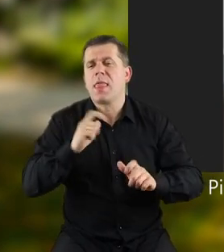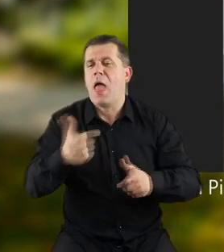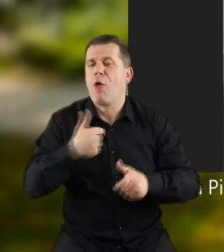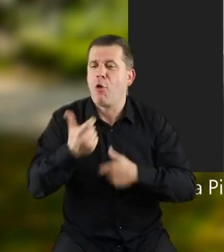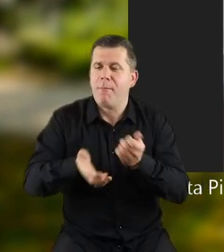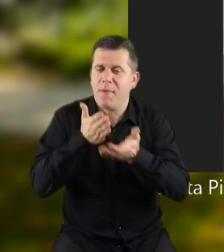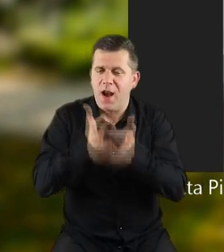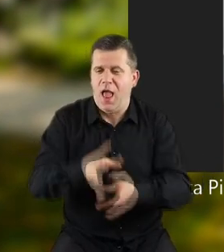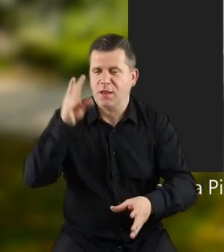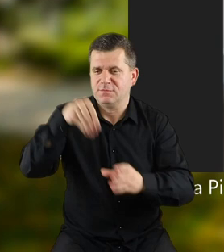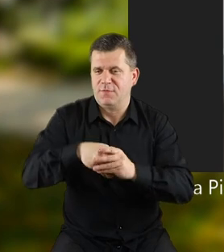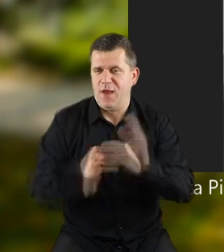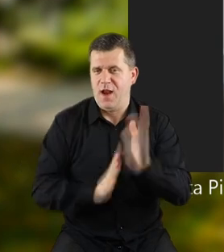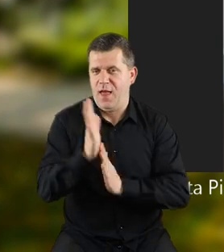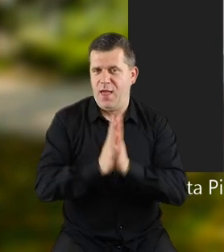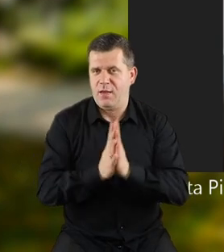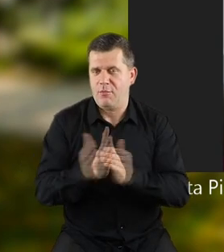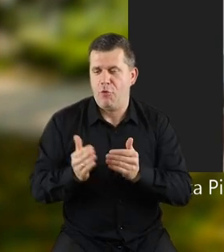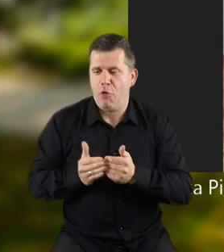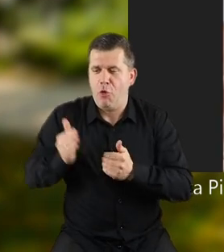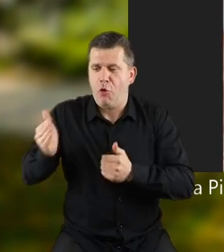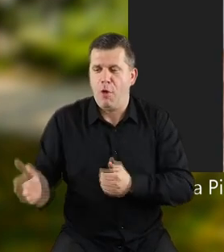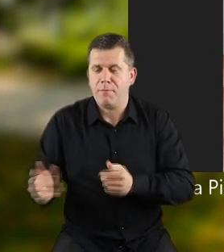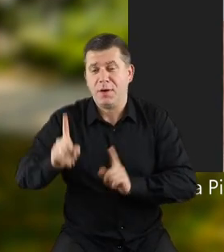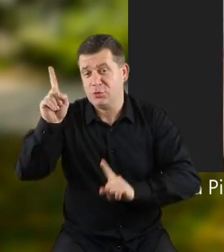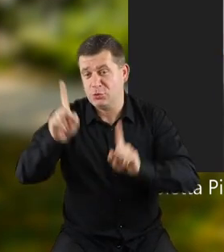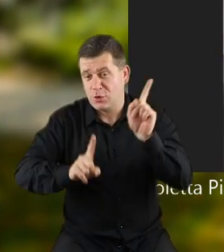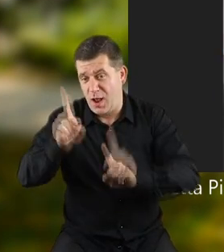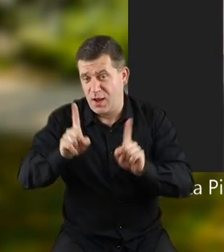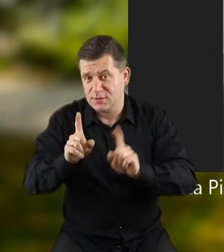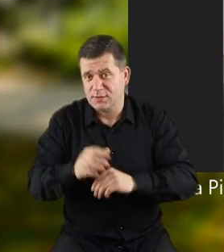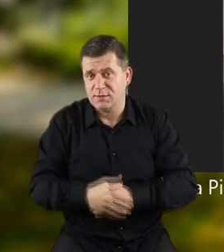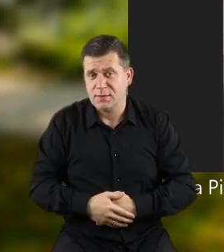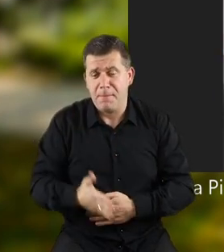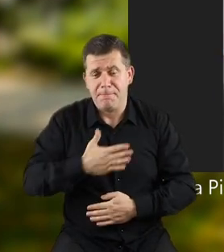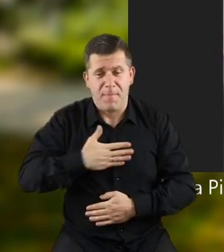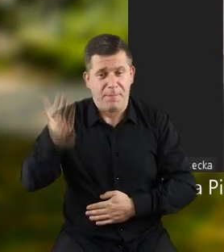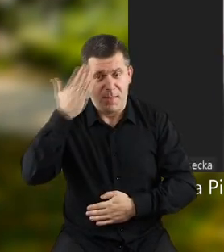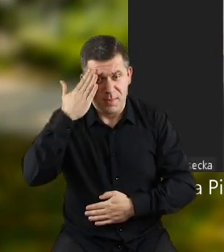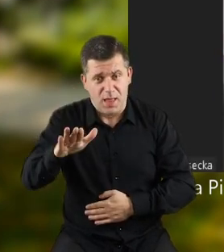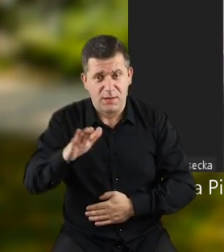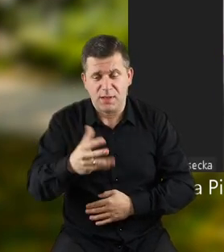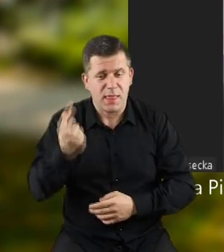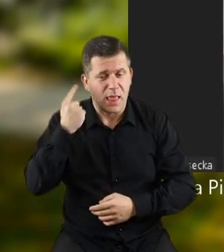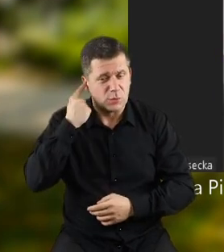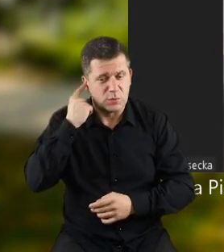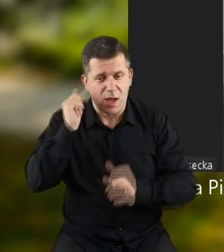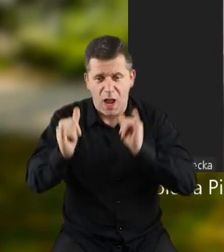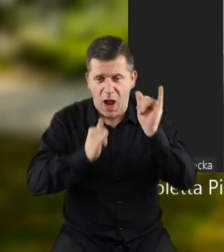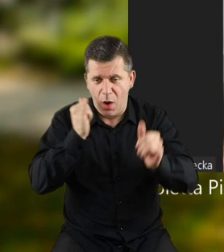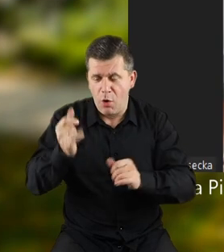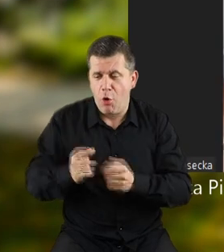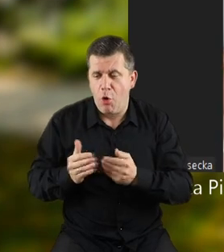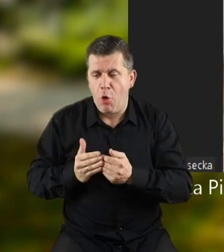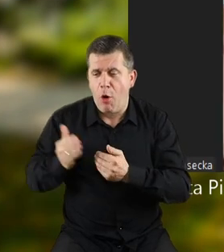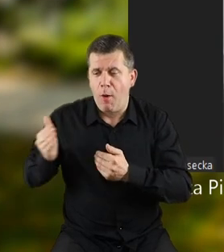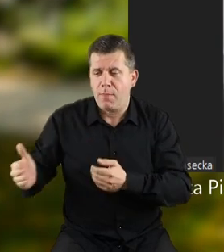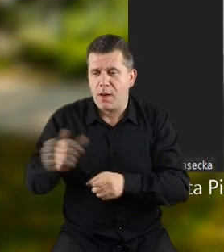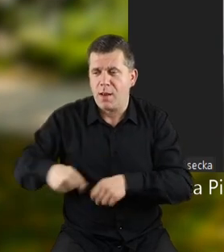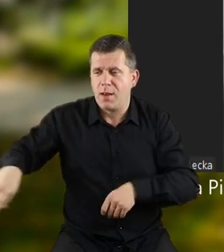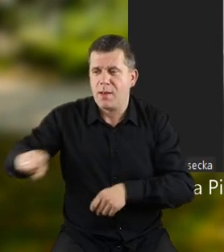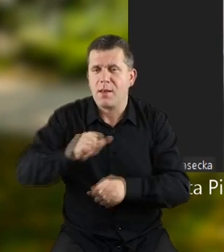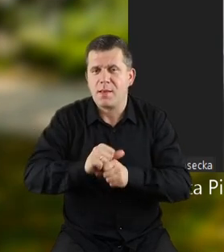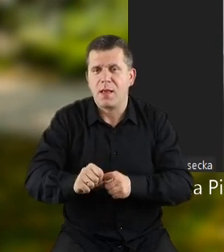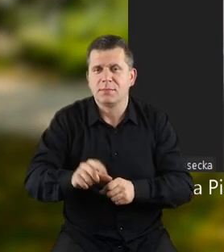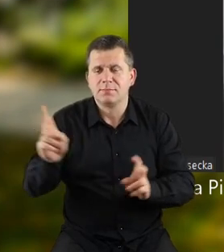sobie radzę w lesie. Tutaj obok mnie czasami, mam nadzieję, że nie słychać hałasów, ale obok mnie